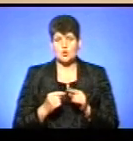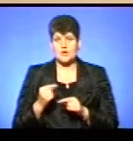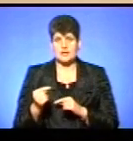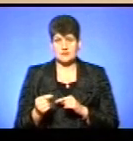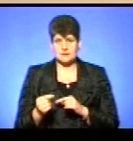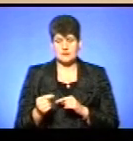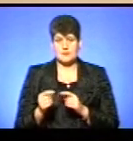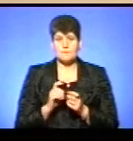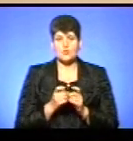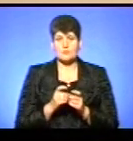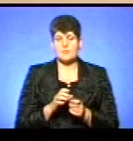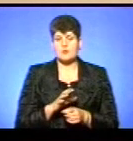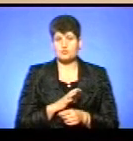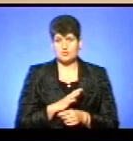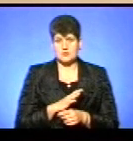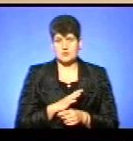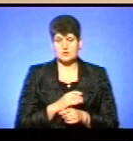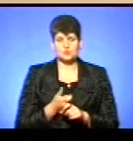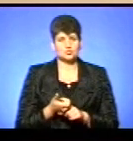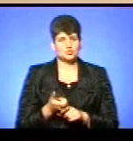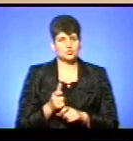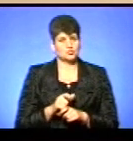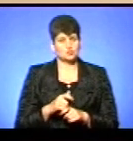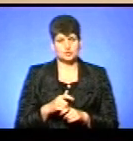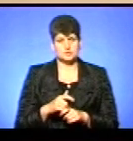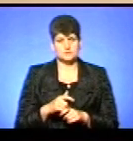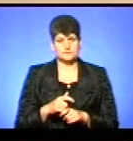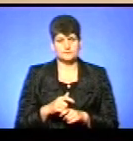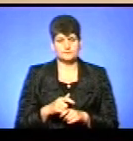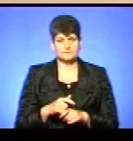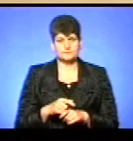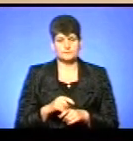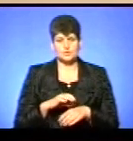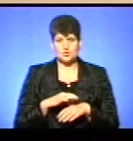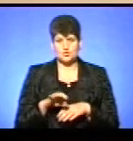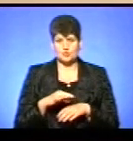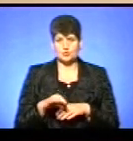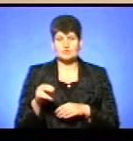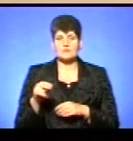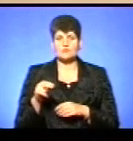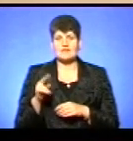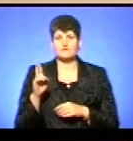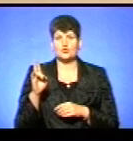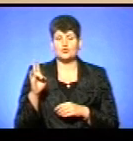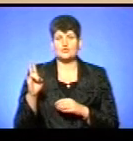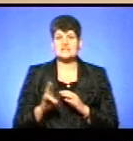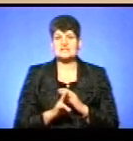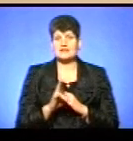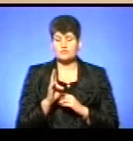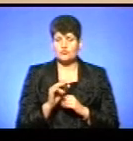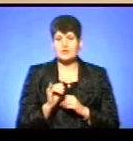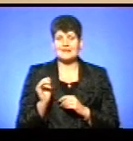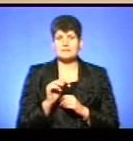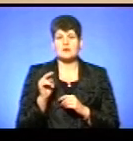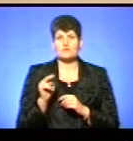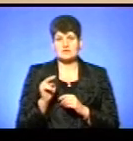боротьба була дуже жорстокою з православною церквою. І православна